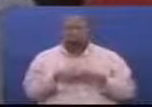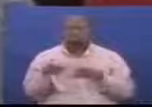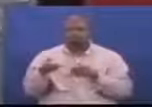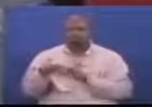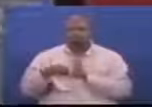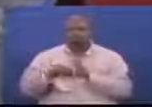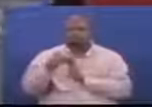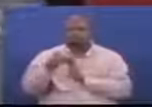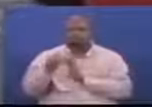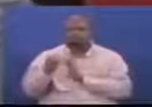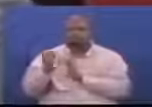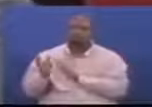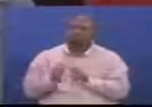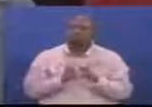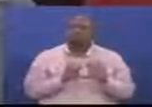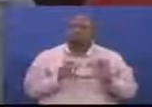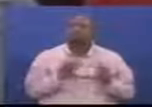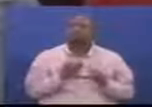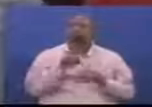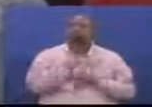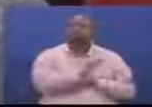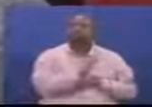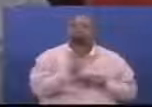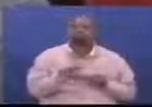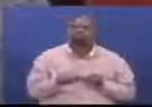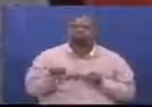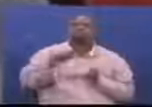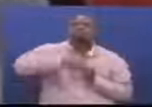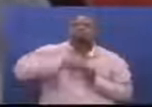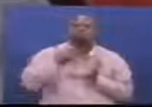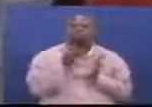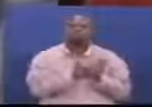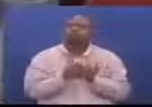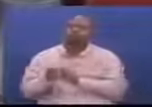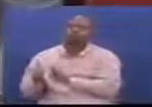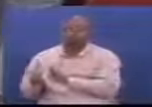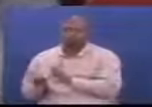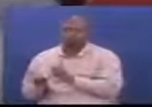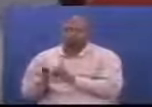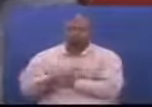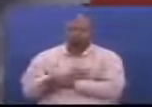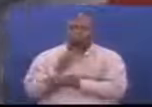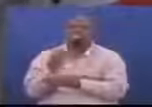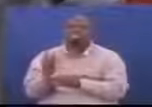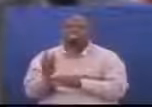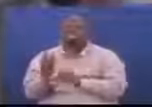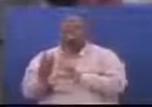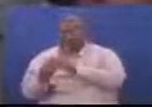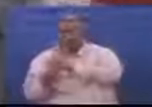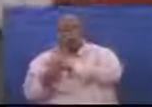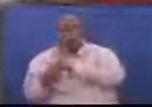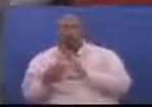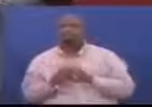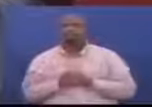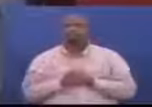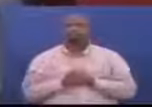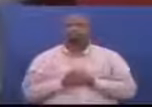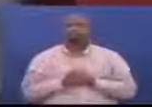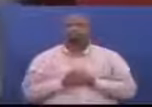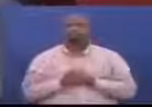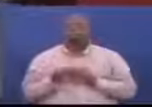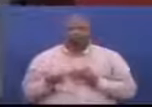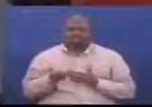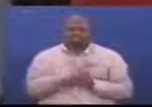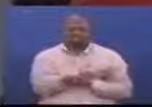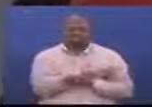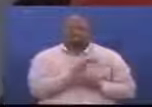Musome How are we going to finance mpango Page namba ishirina tisa Page namba